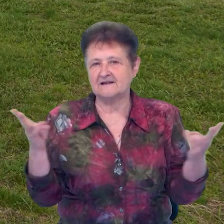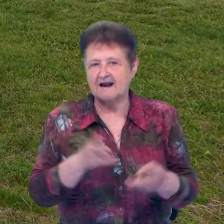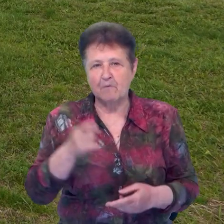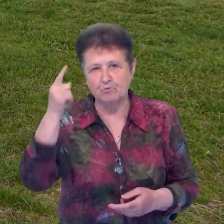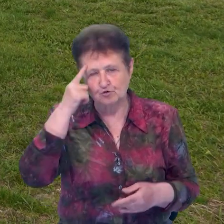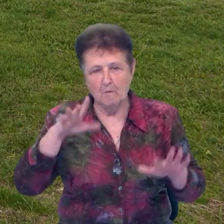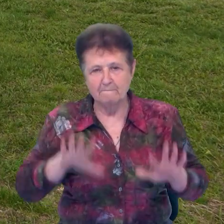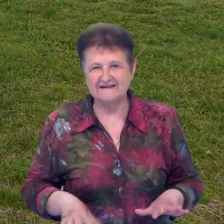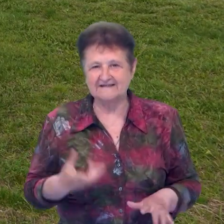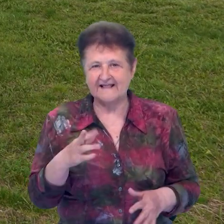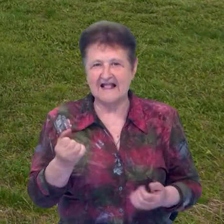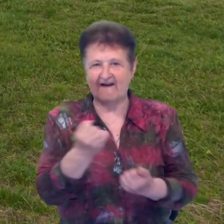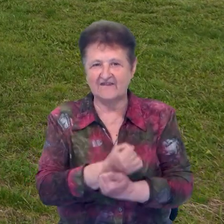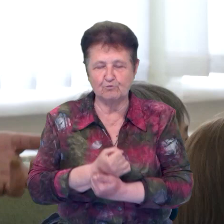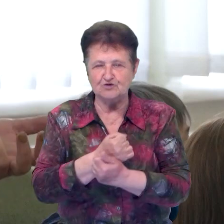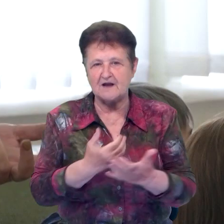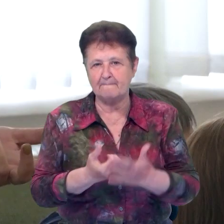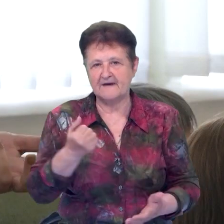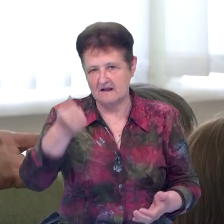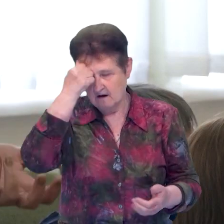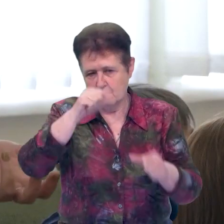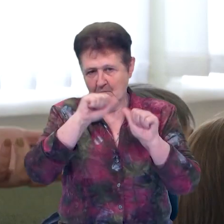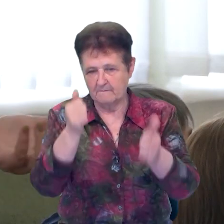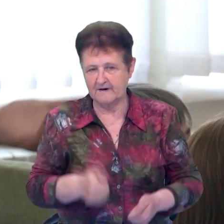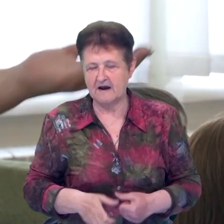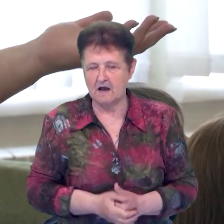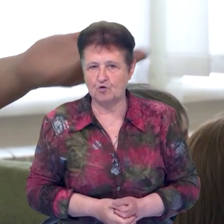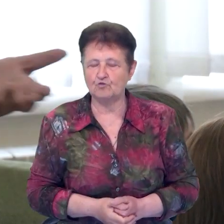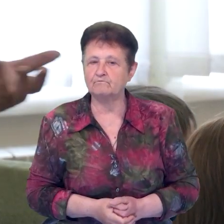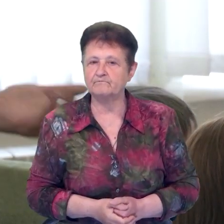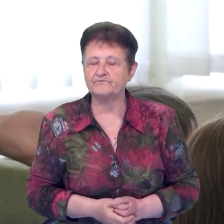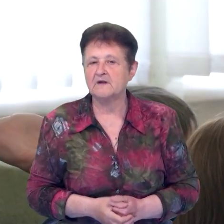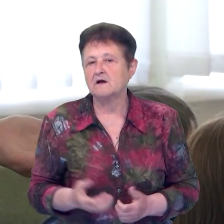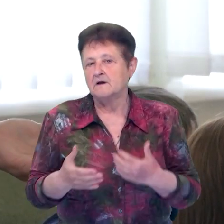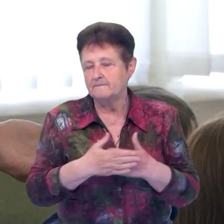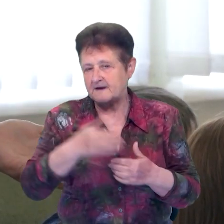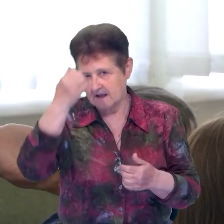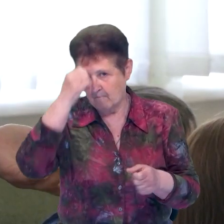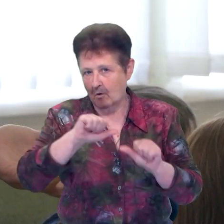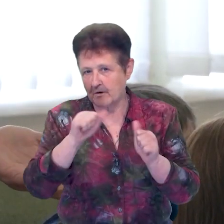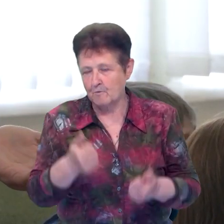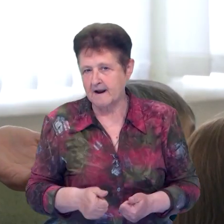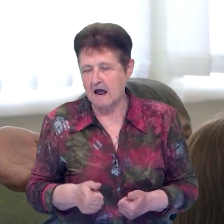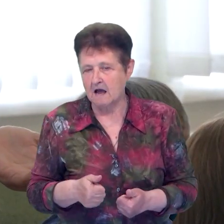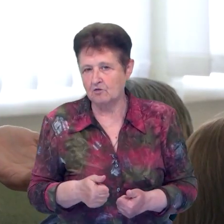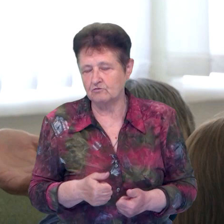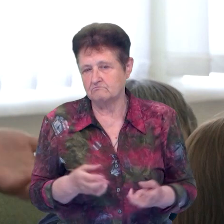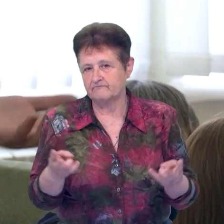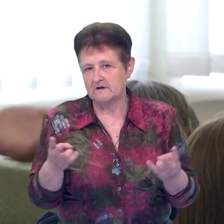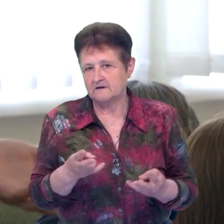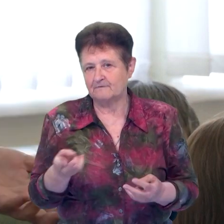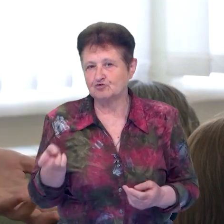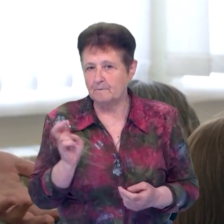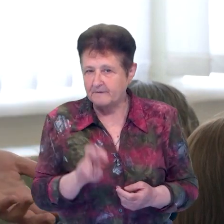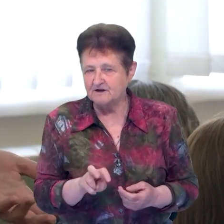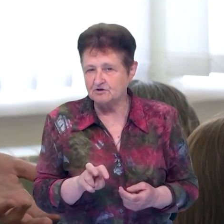продумати місце для відпочинку біля меморіалу. І треба місце, біля меморіалу, треба десь посидіти. Ну,